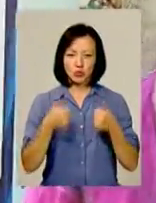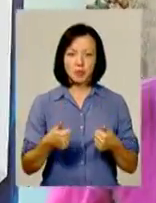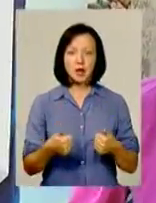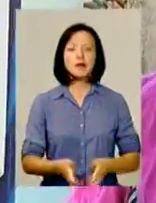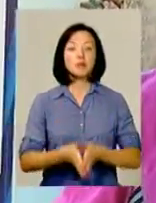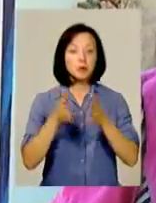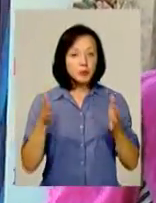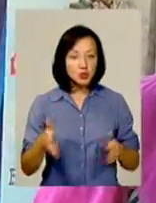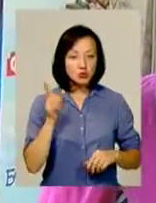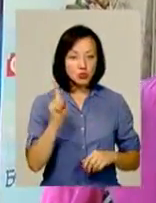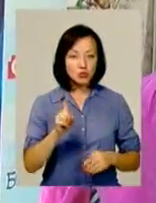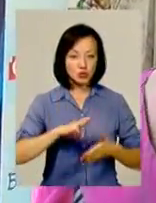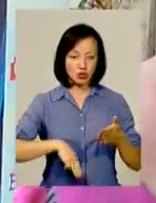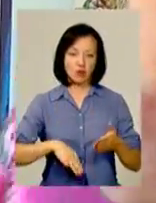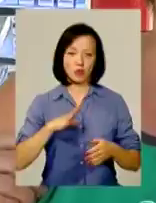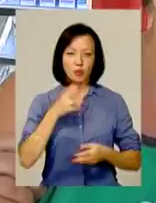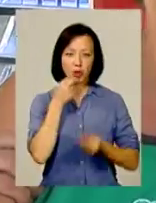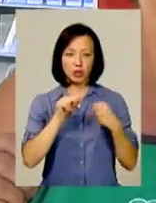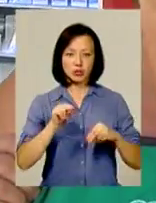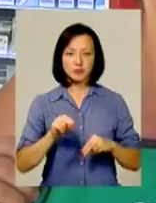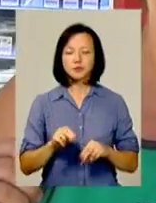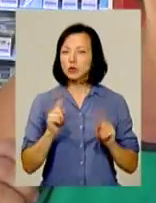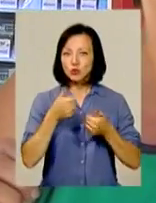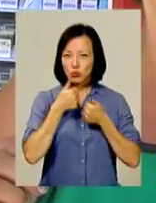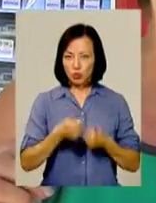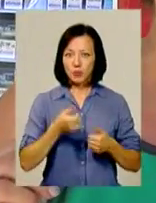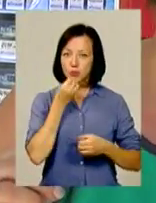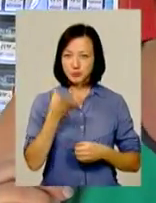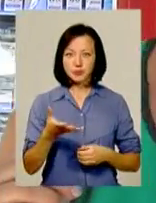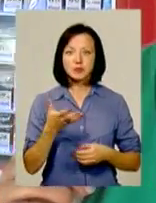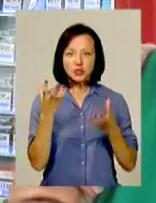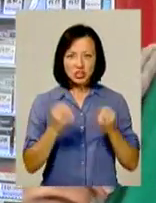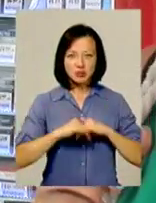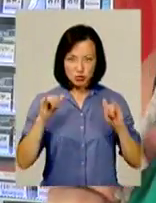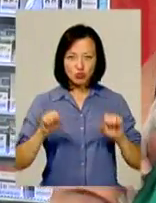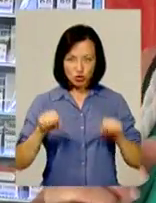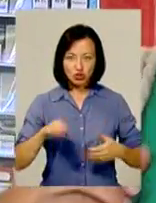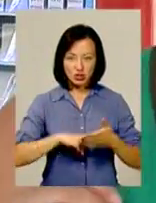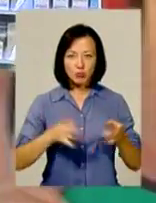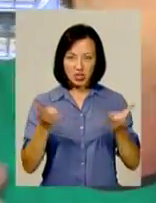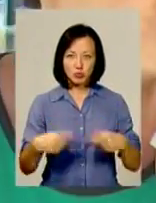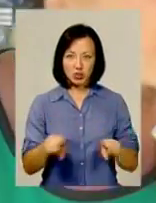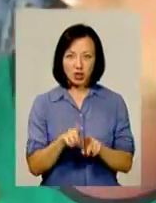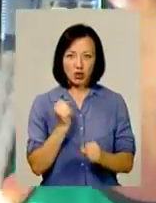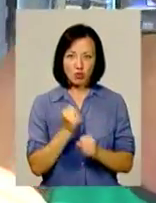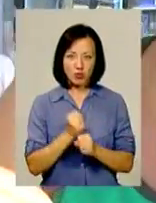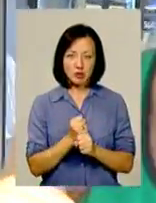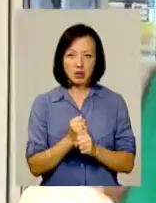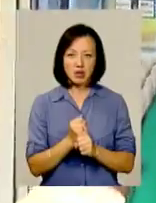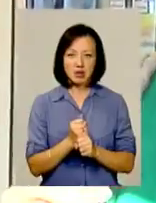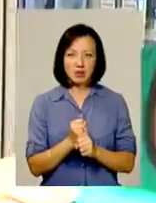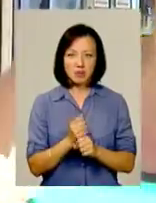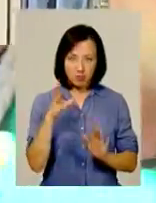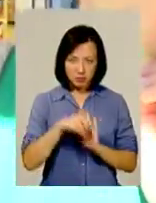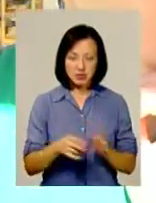Щоб більше було б штраф, було б ще краще. Дуже позитивно. І ще можна ще збільшувати, тому що потрібно впроваджувати такі